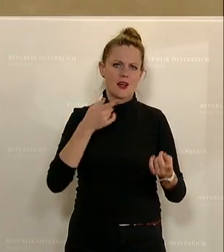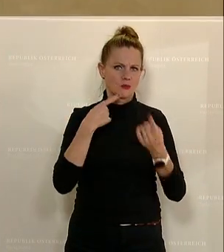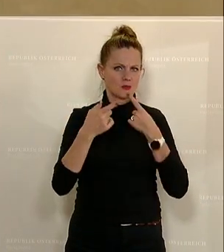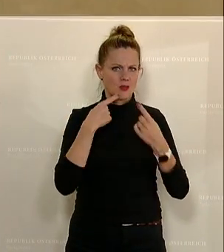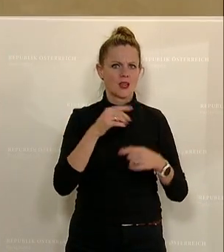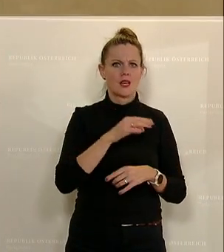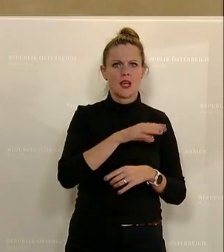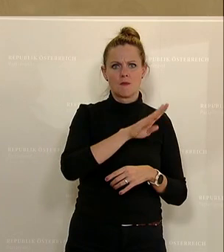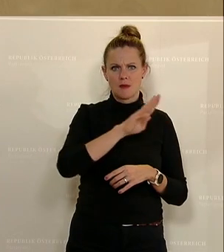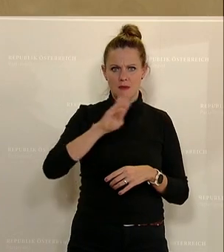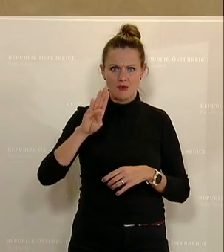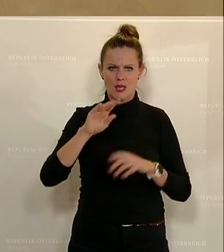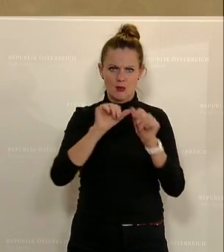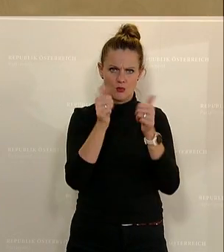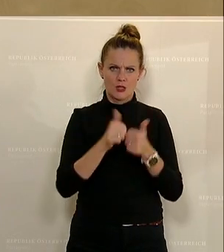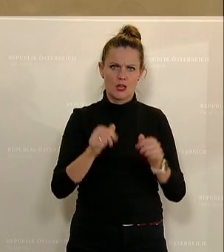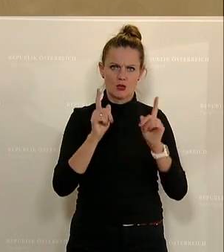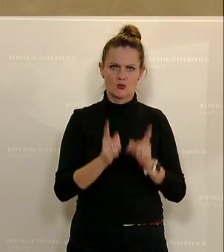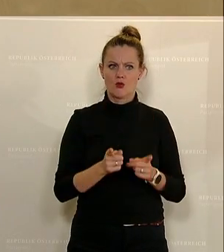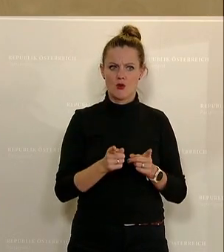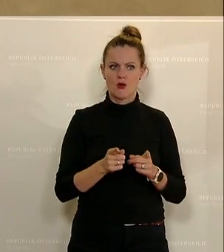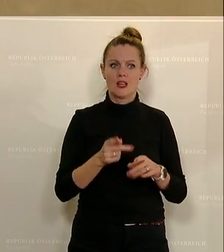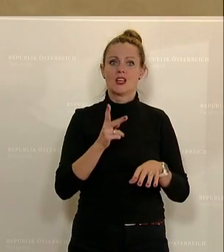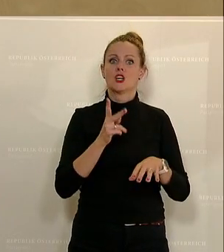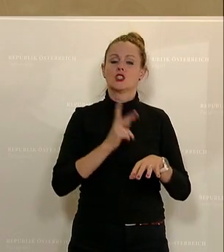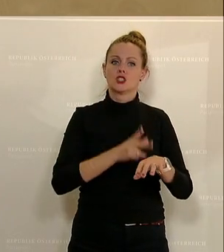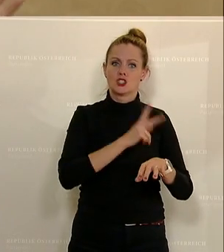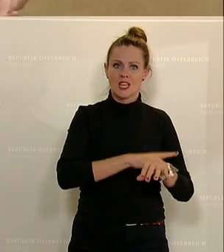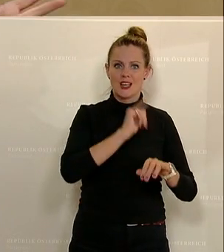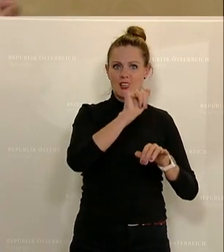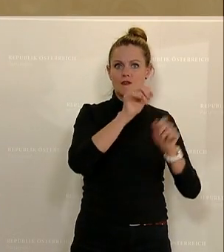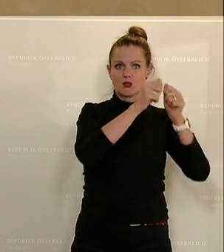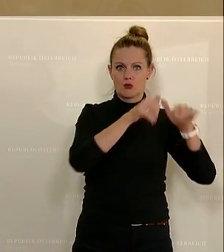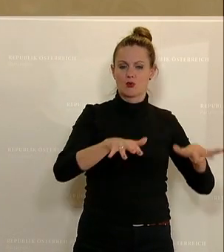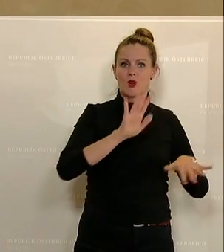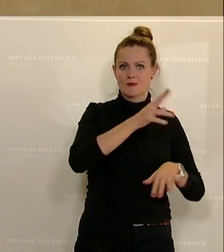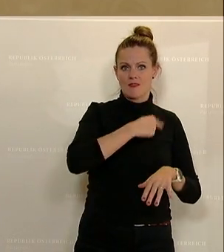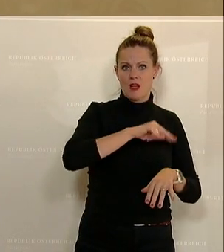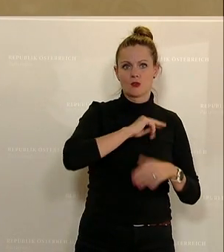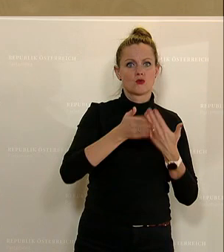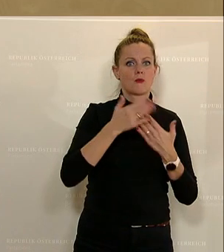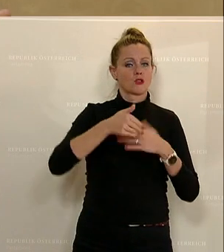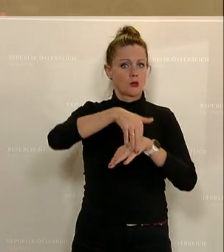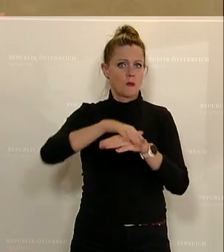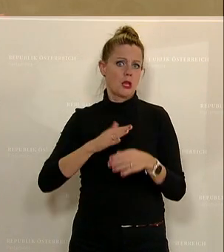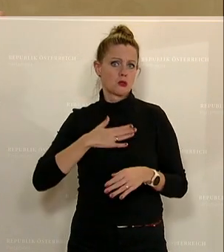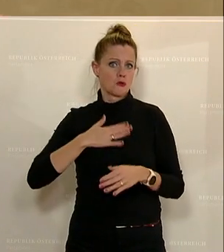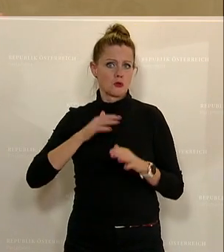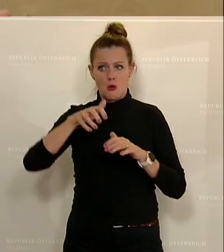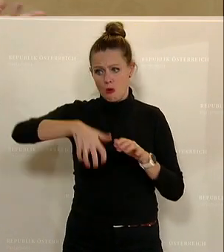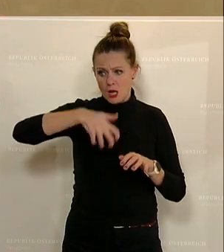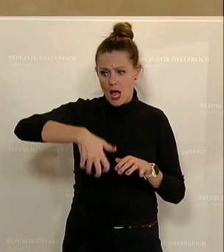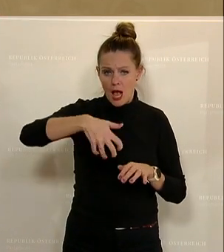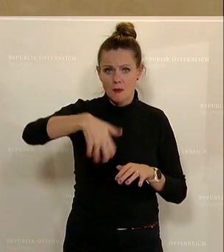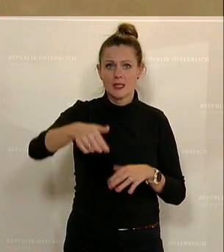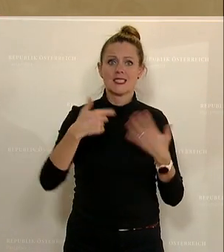BPP-Modelle geben soll, wo der Staat für die Infrastruktur verantwortlich ist, zum Beispiel die Gemeinden, die ja sowieso graben und 70 Prozent